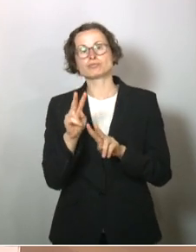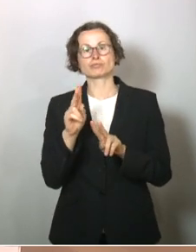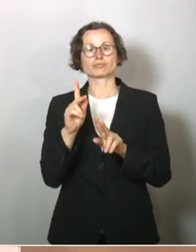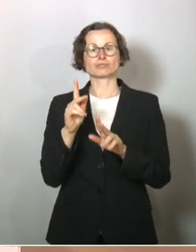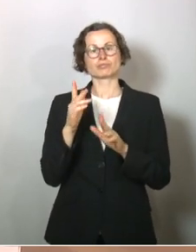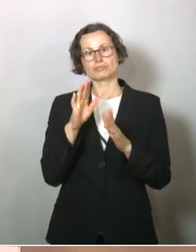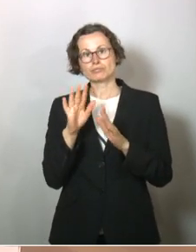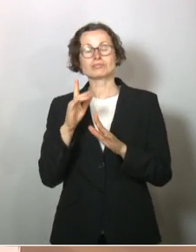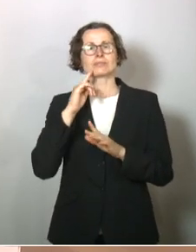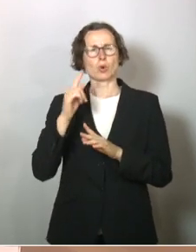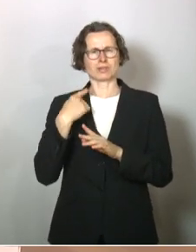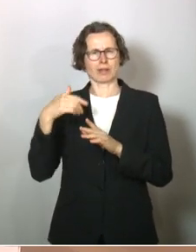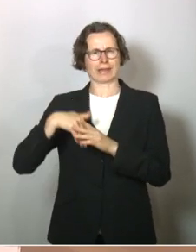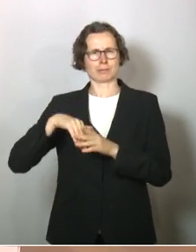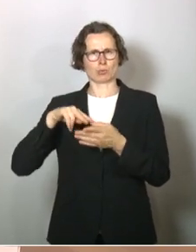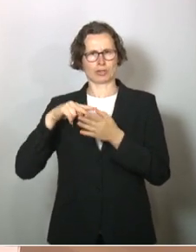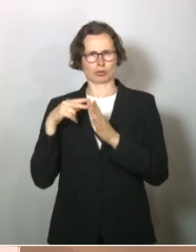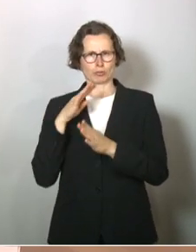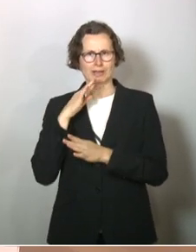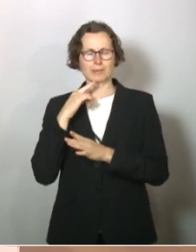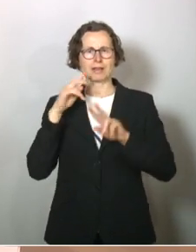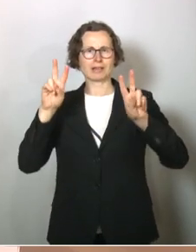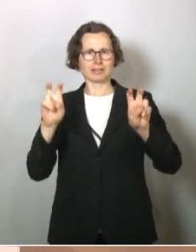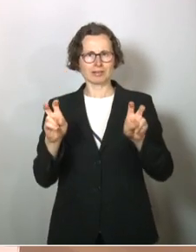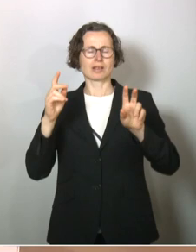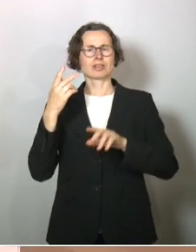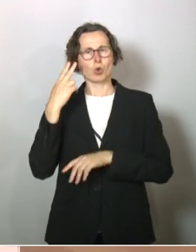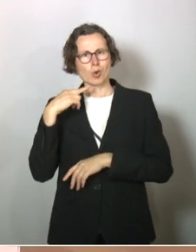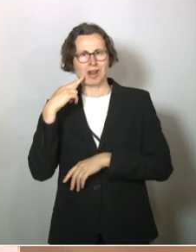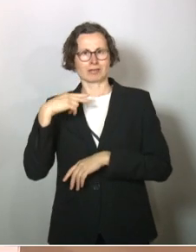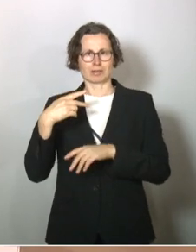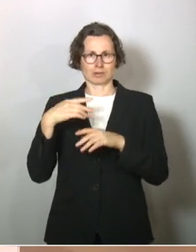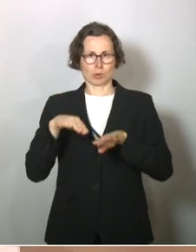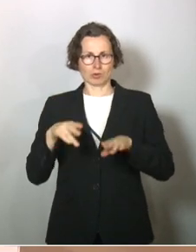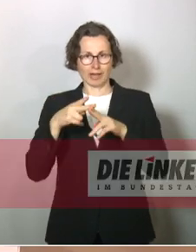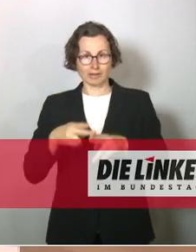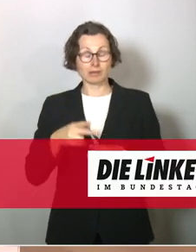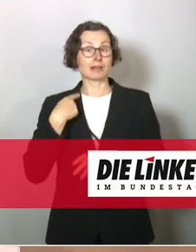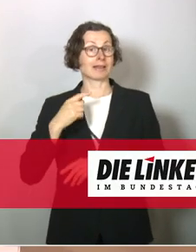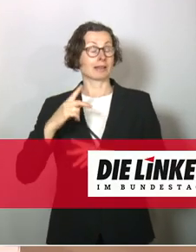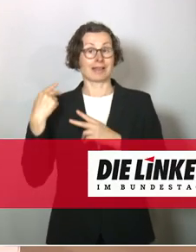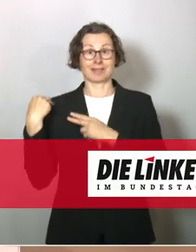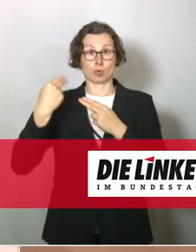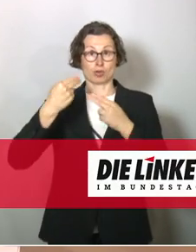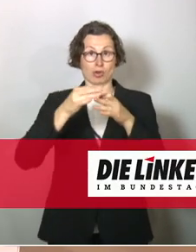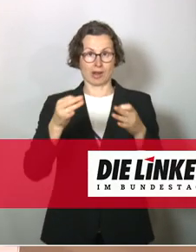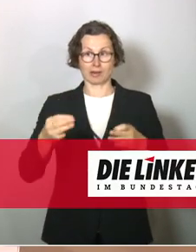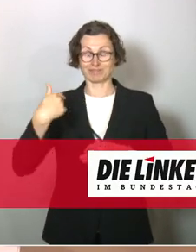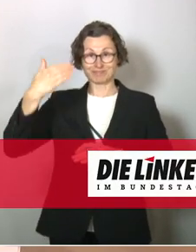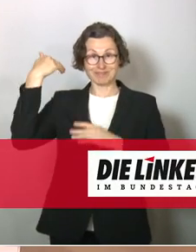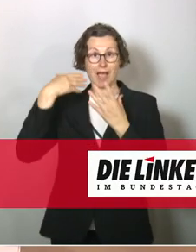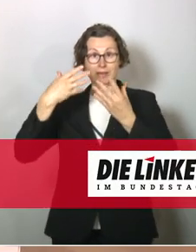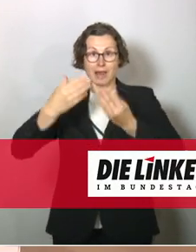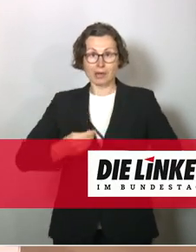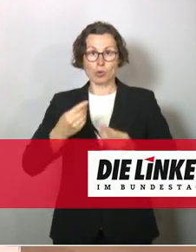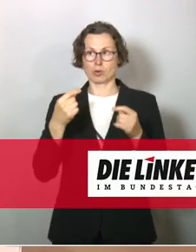Sprecher immer von der sogenannten Grundrente spricht. Also durchaus ein historischer Tag. Das haben wir bei der Einladung zu der heutigen Veranstaltung nicht